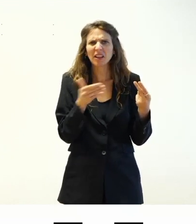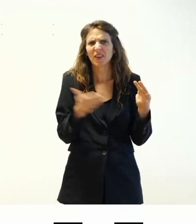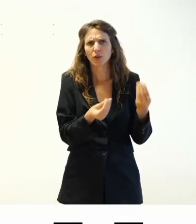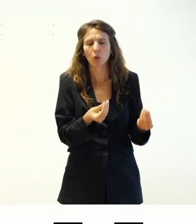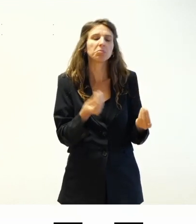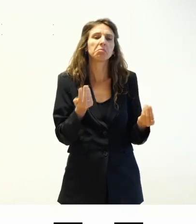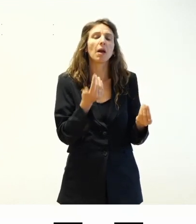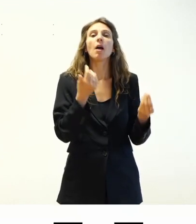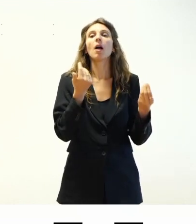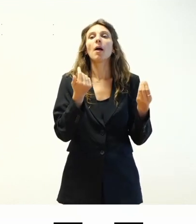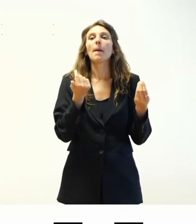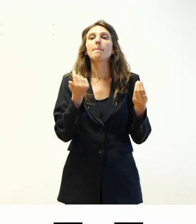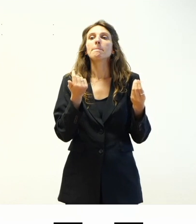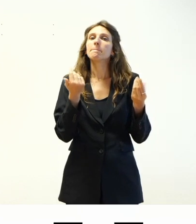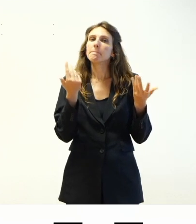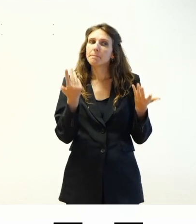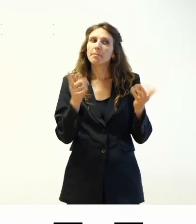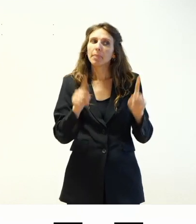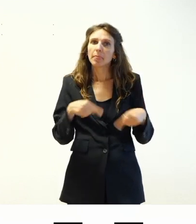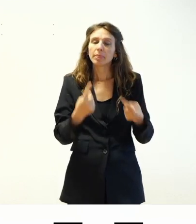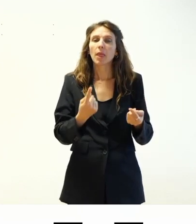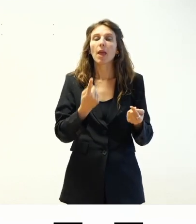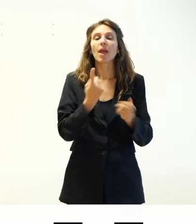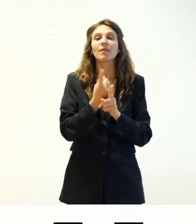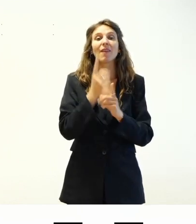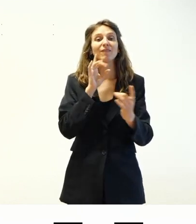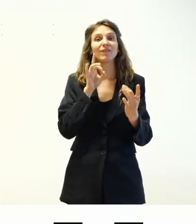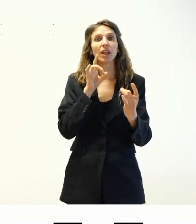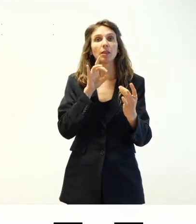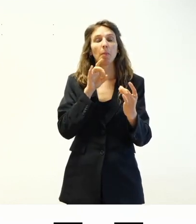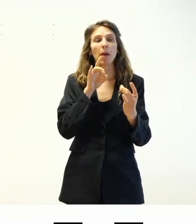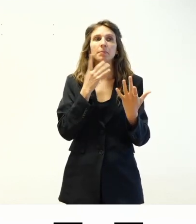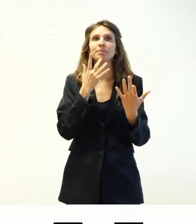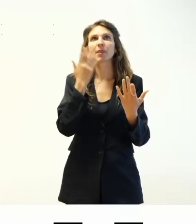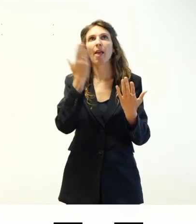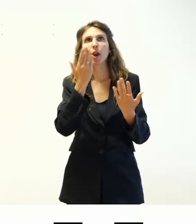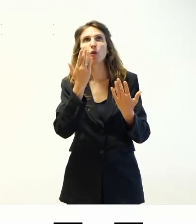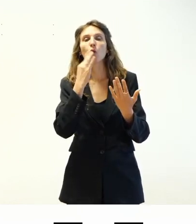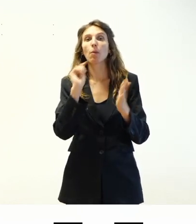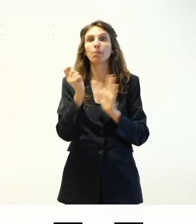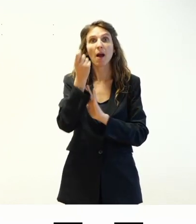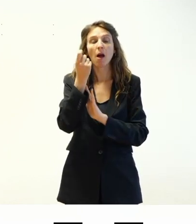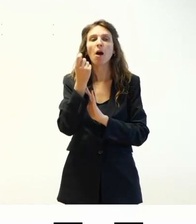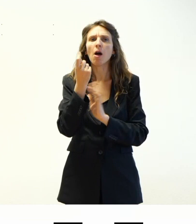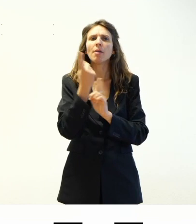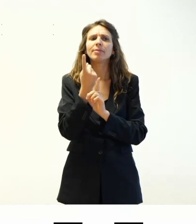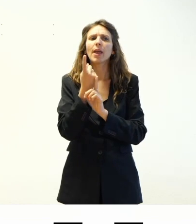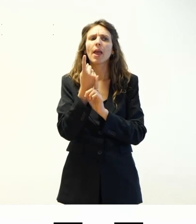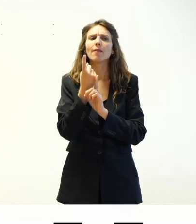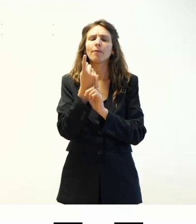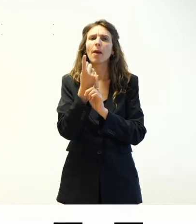e poi bisogna fare in modo che i feedback sia in caso di errore che in caso di successo siano percepibili